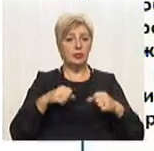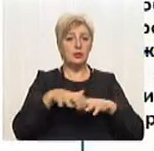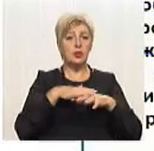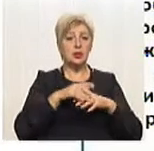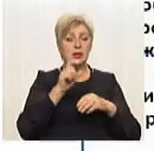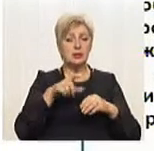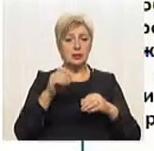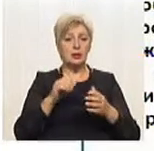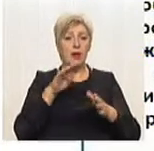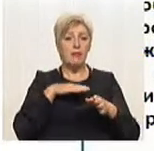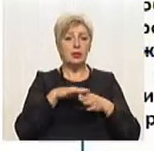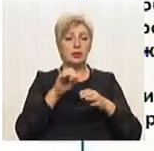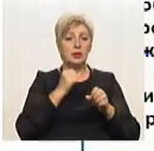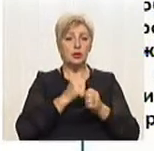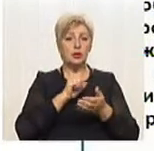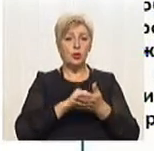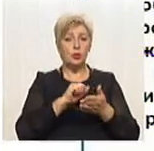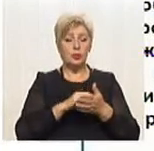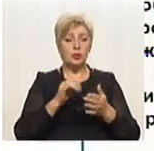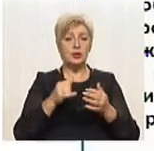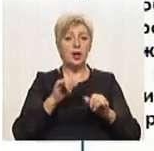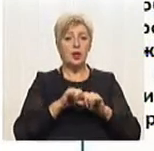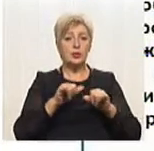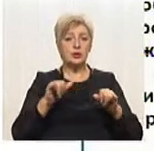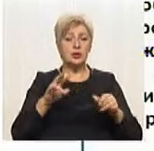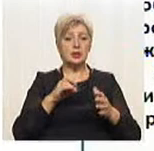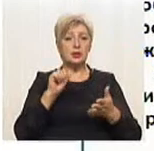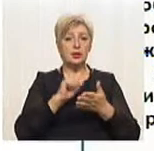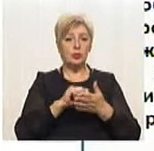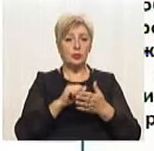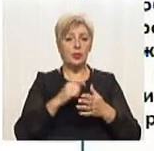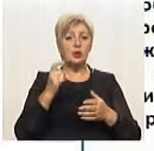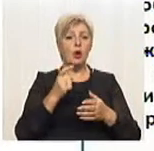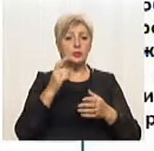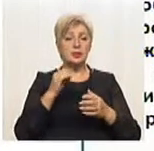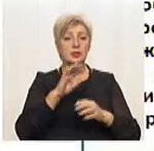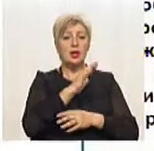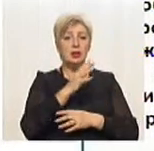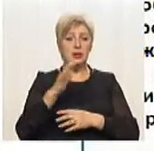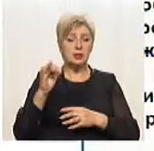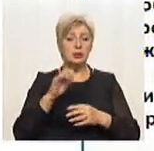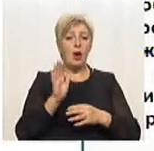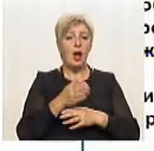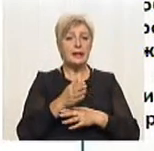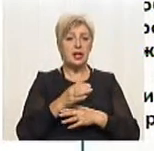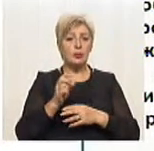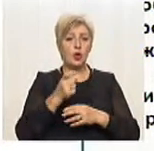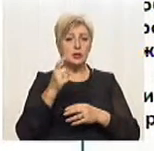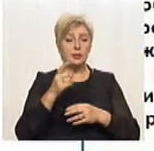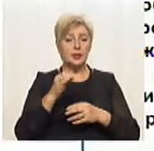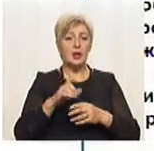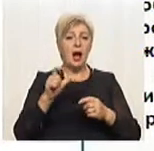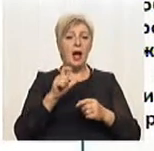документів державного планування та поширюється на документи господарства, лісового господарства, рибного господарства,